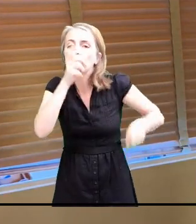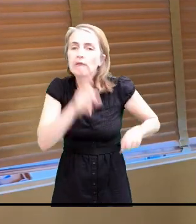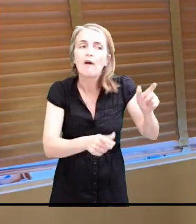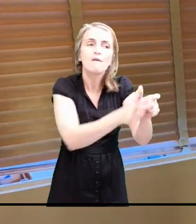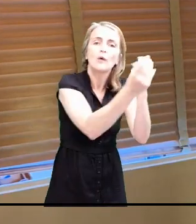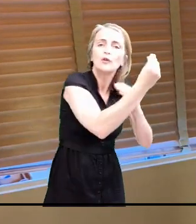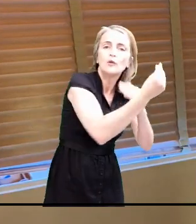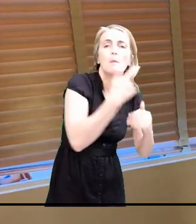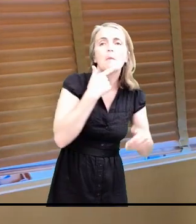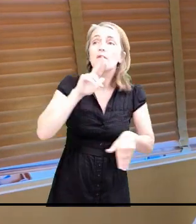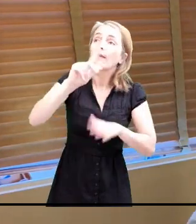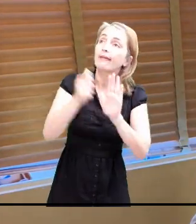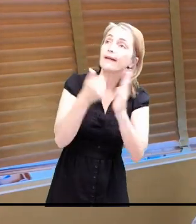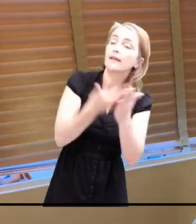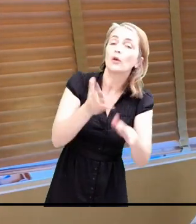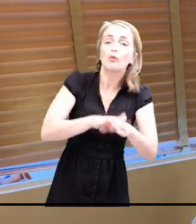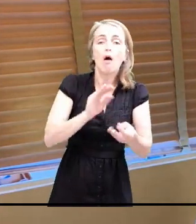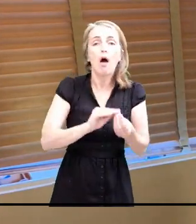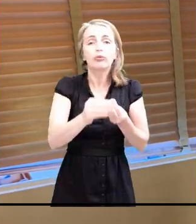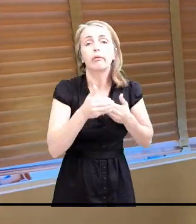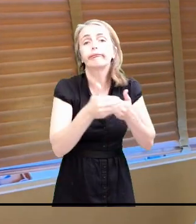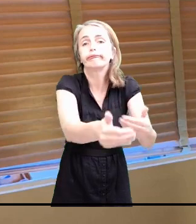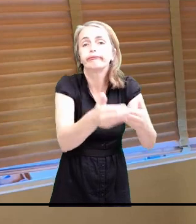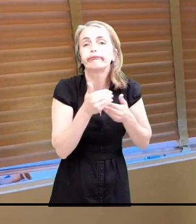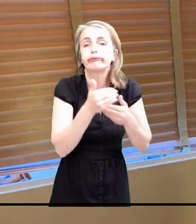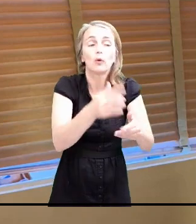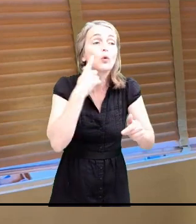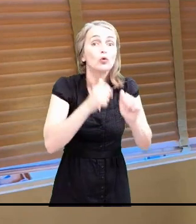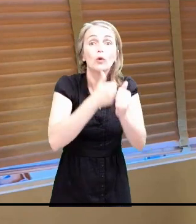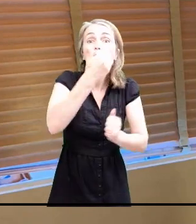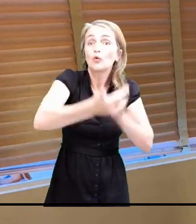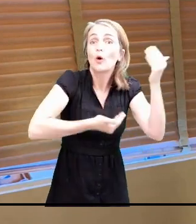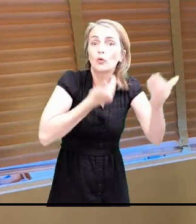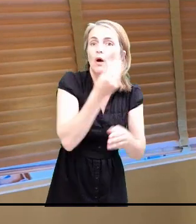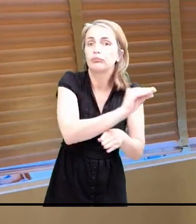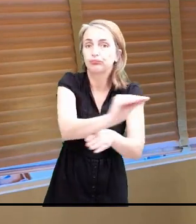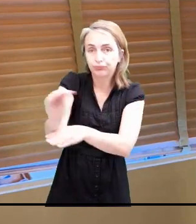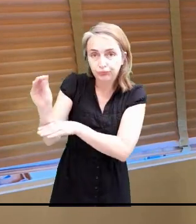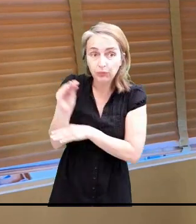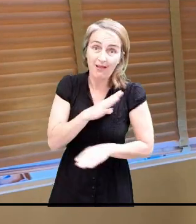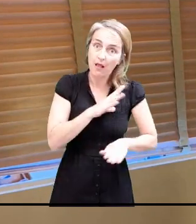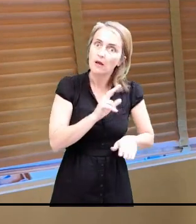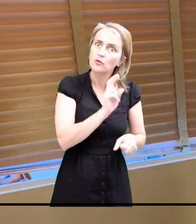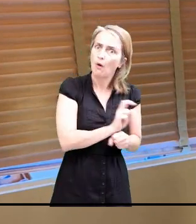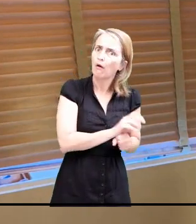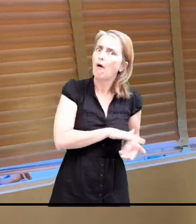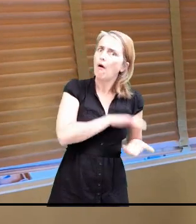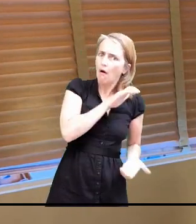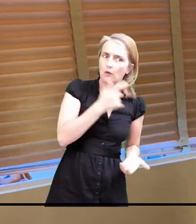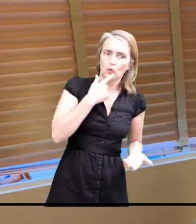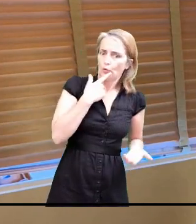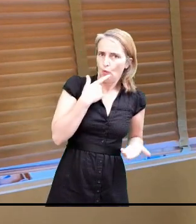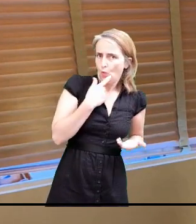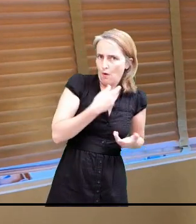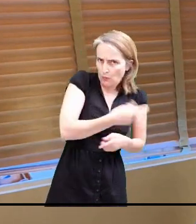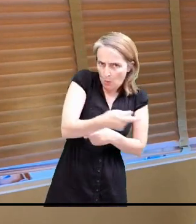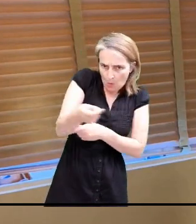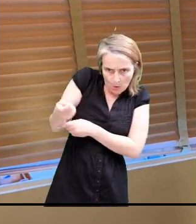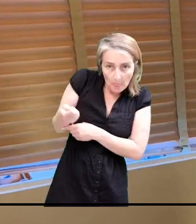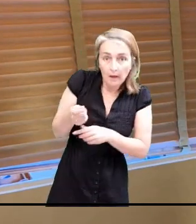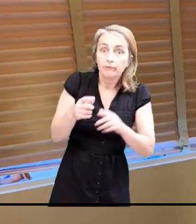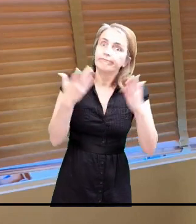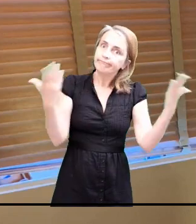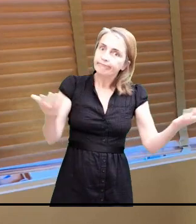annoncées par les fournisseurs, donc au fur et à mesure qu'ils arrivent, mais on a encore un stock d'avance qui nous permettra d'ouvrir dès mercredi, et bien on va vous offrir